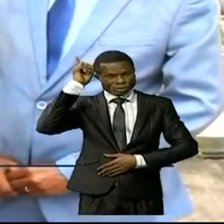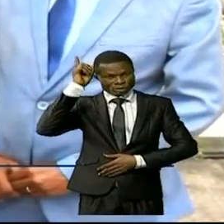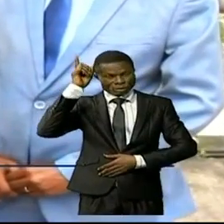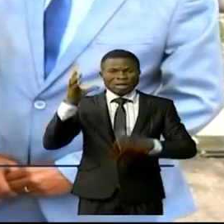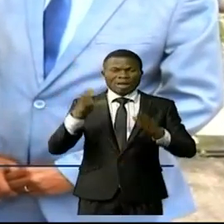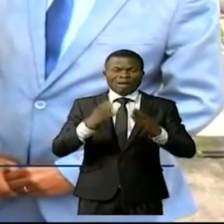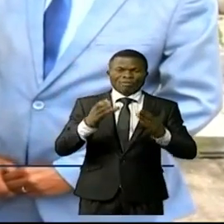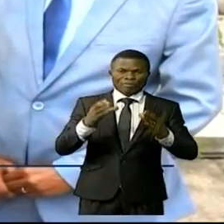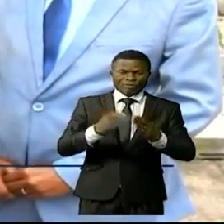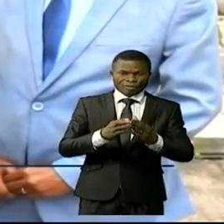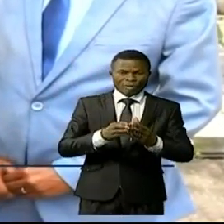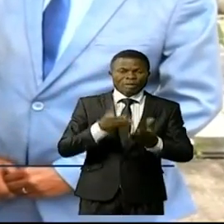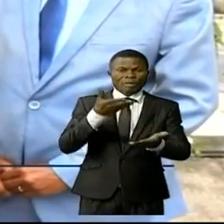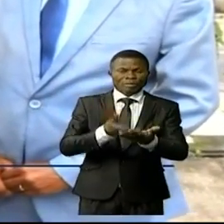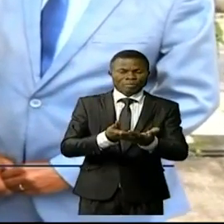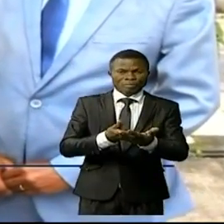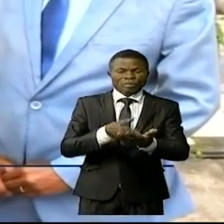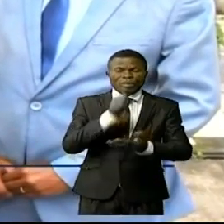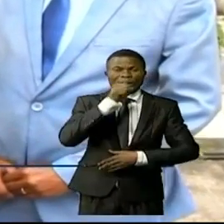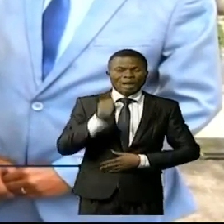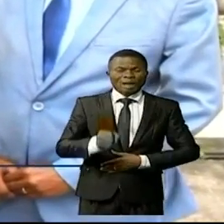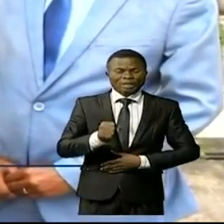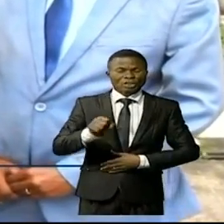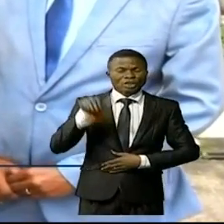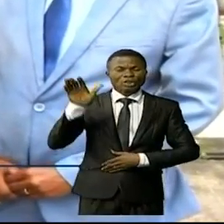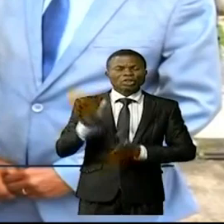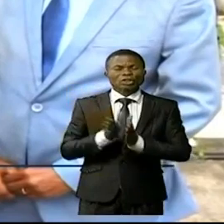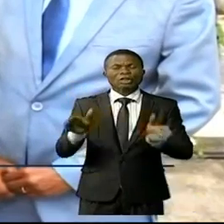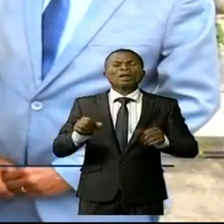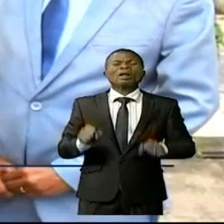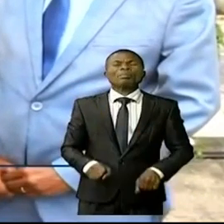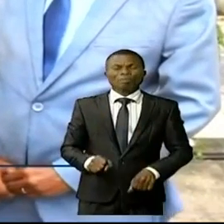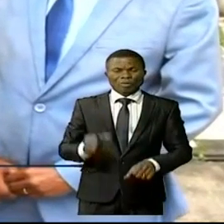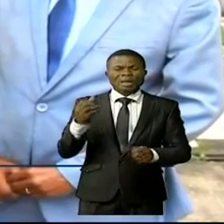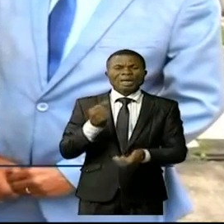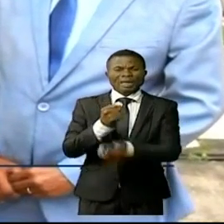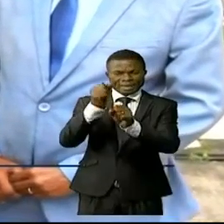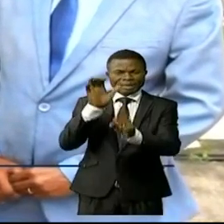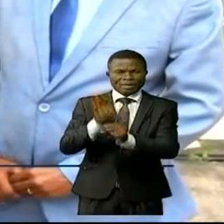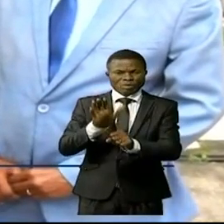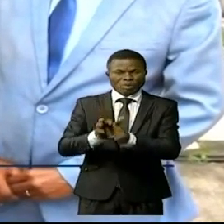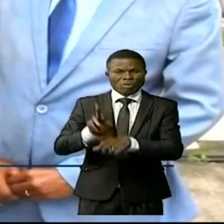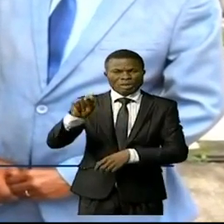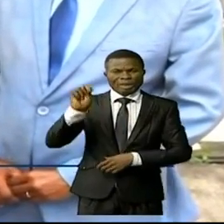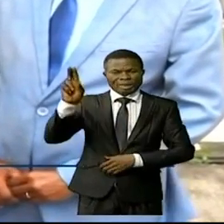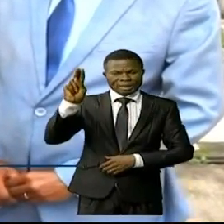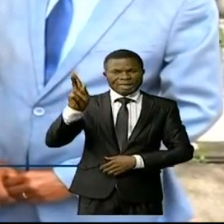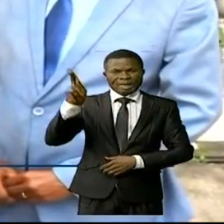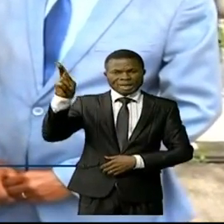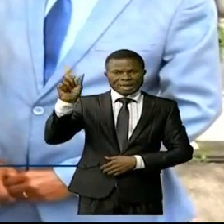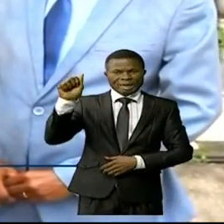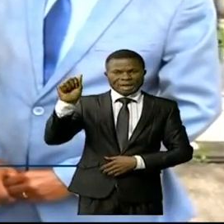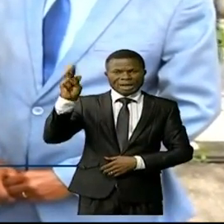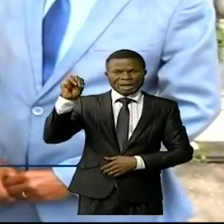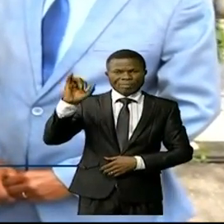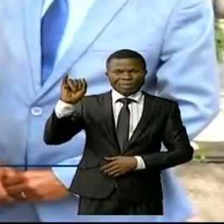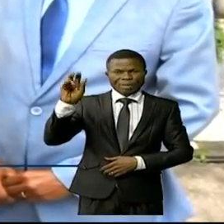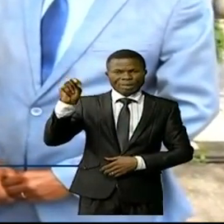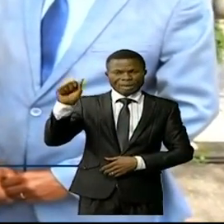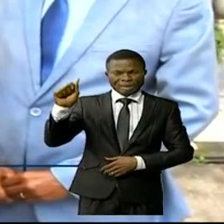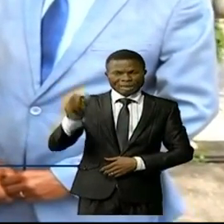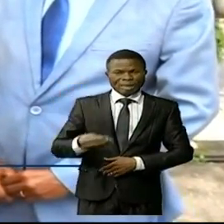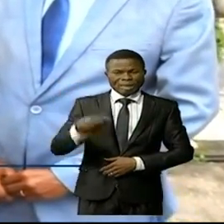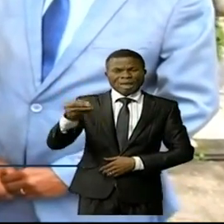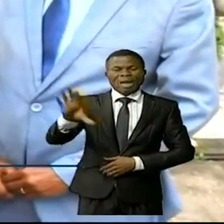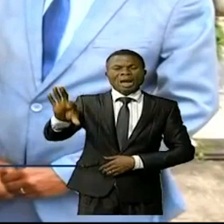avec l'effet, Ernest Kabila, prêt à son âme, il avait beaucoup aidé la RTNC Kamina Olomami en mécanisant